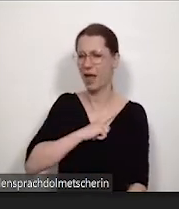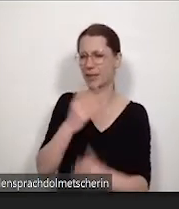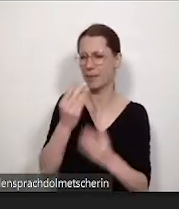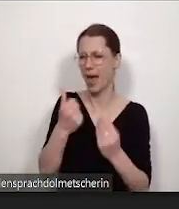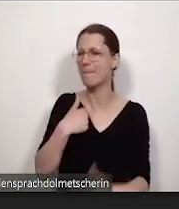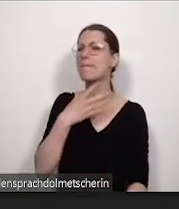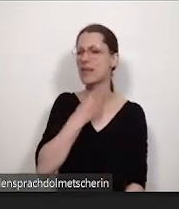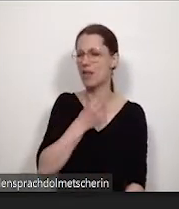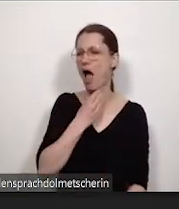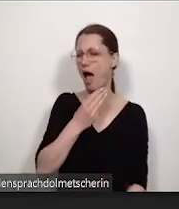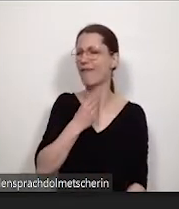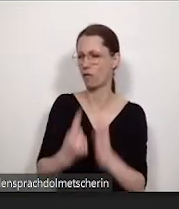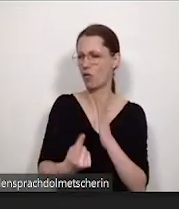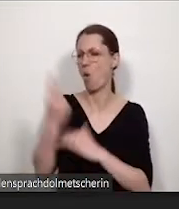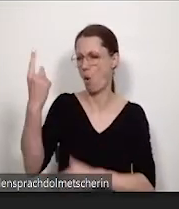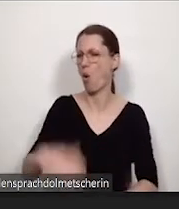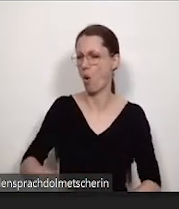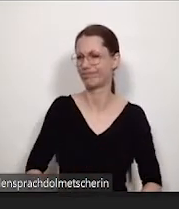Bedarf.